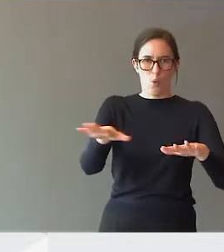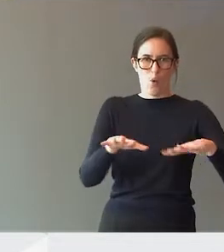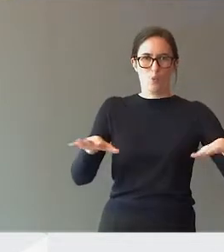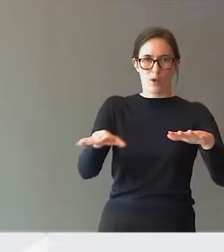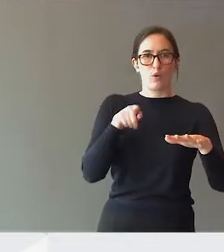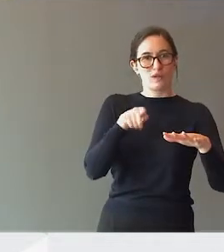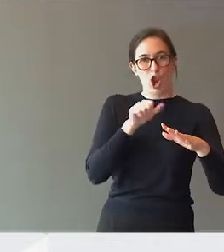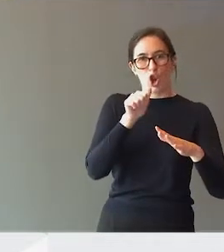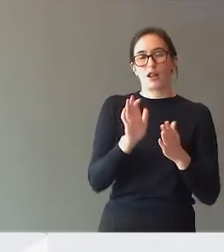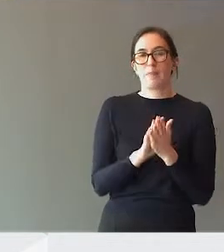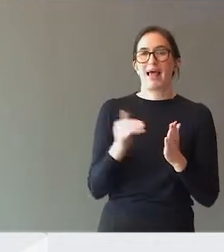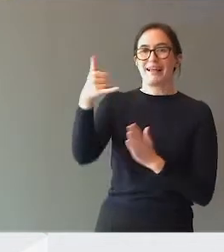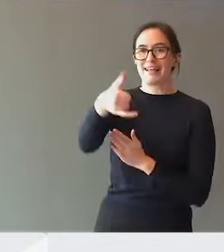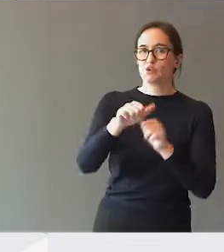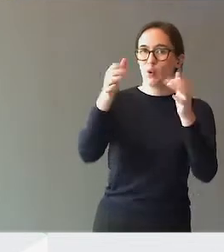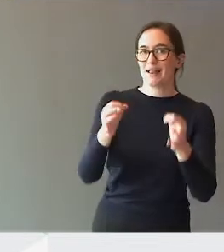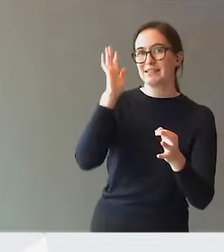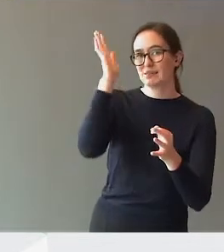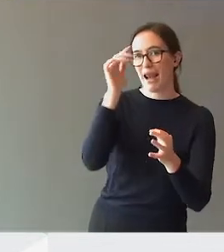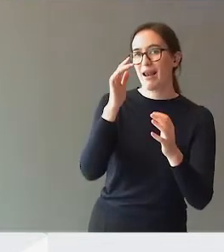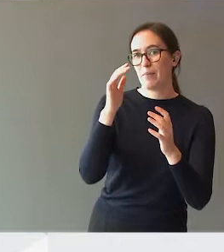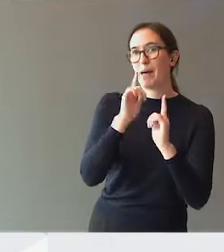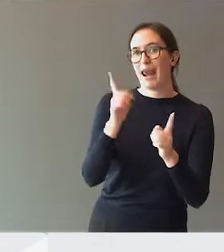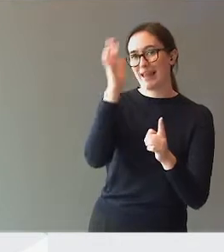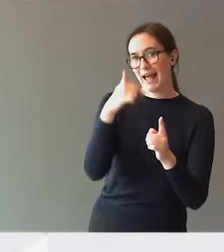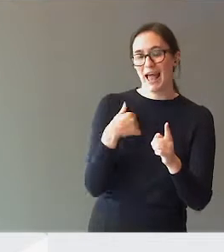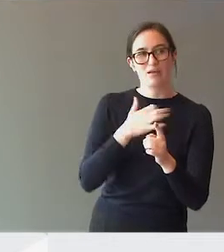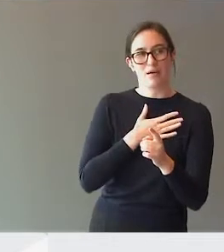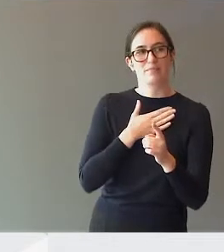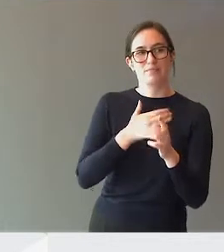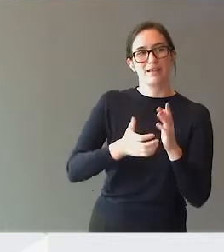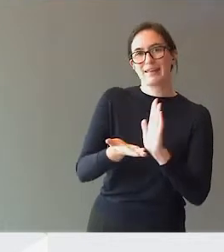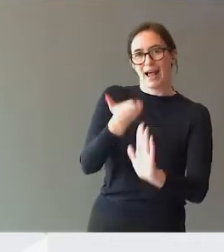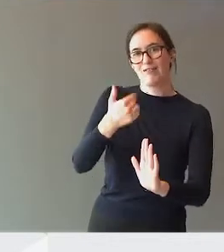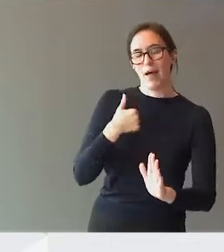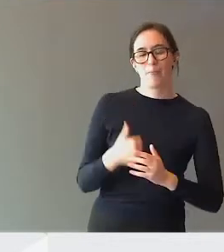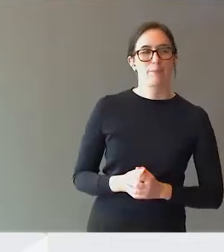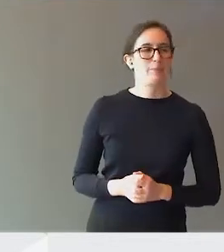stortingsmeldingen, tenker jeg. Jeg synes det er viktig å trekke fram. Tusen takk.